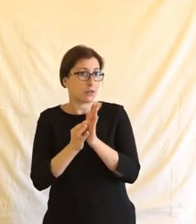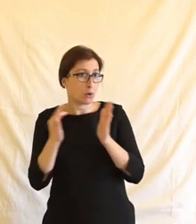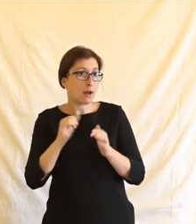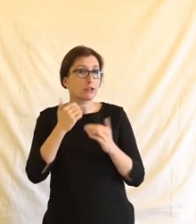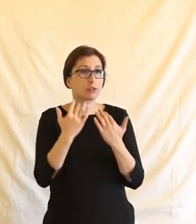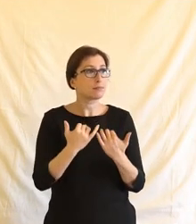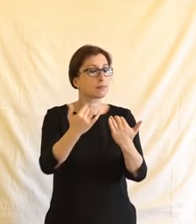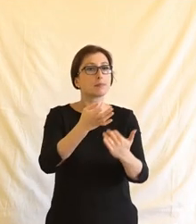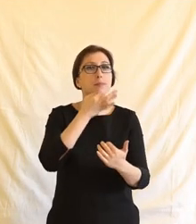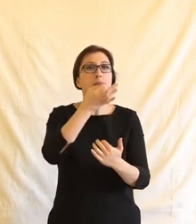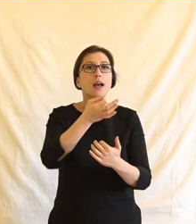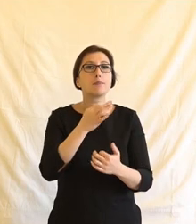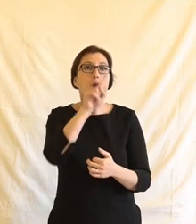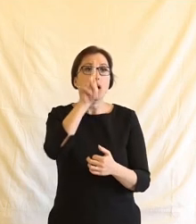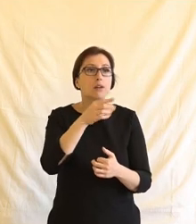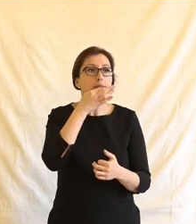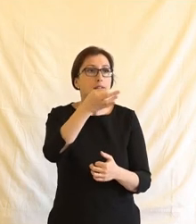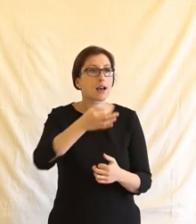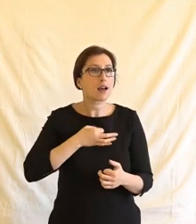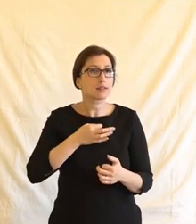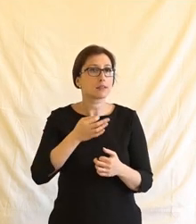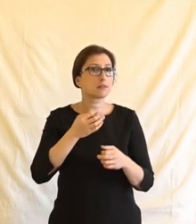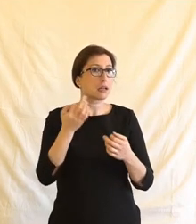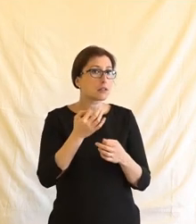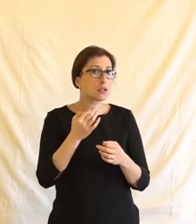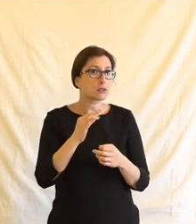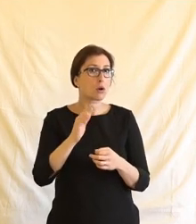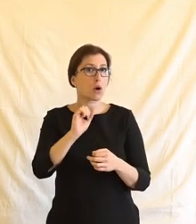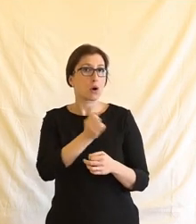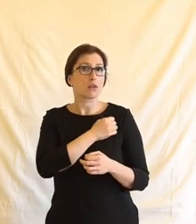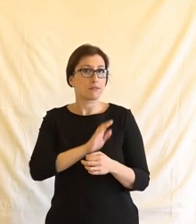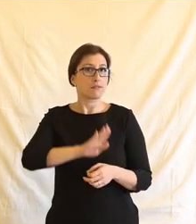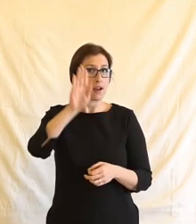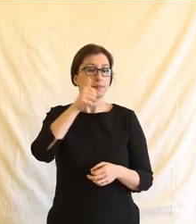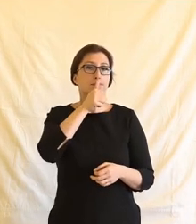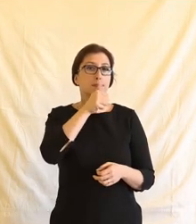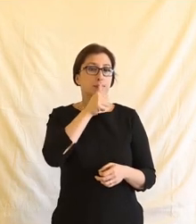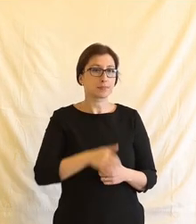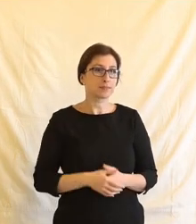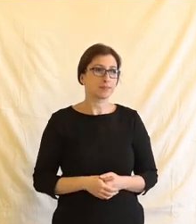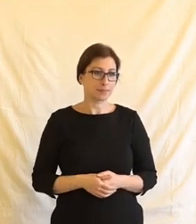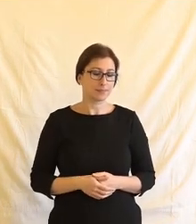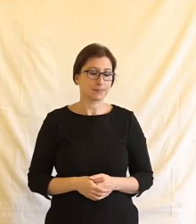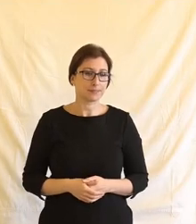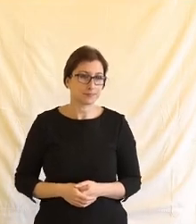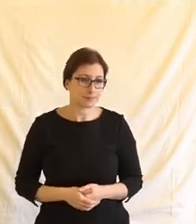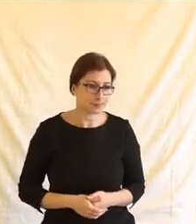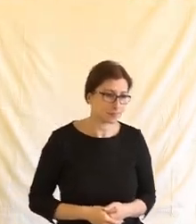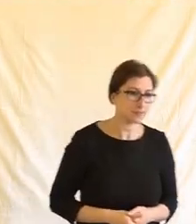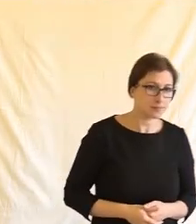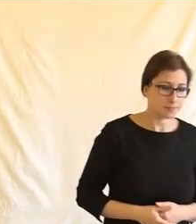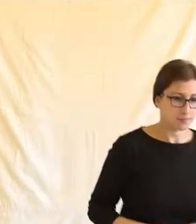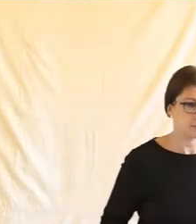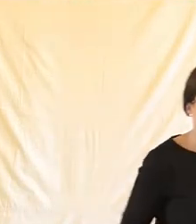zeptám publika, jestli máte ten zájem a tu odvahu. Je tam jedna otázka a to bychom skončili.